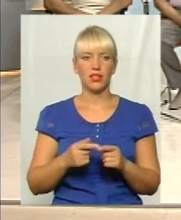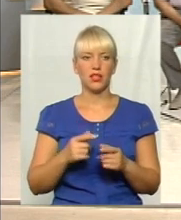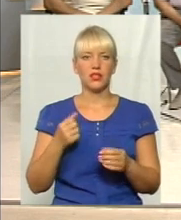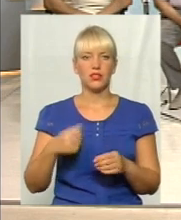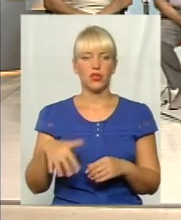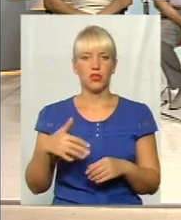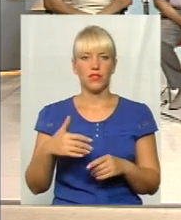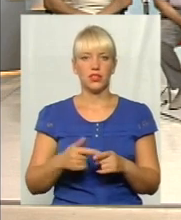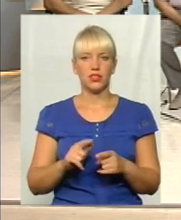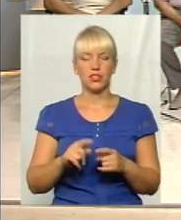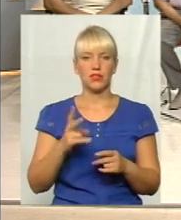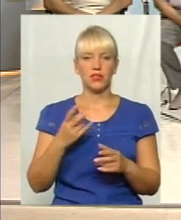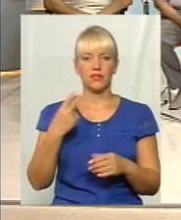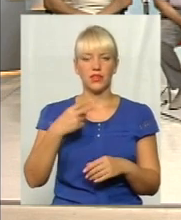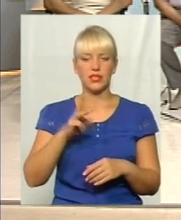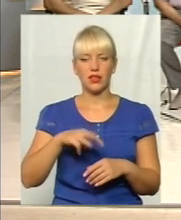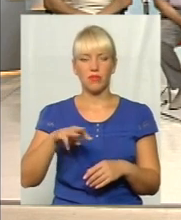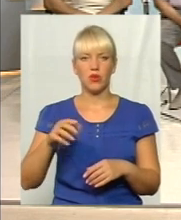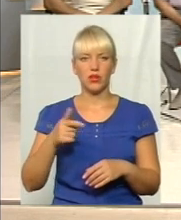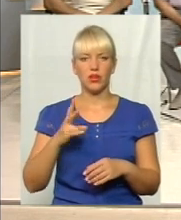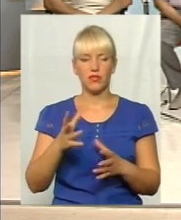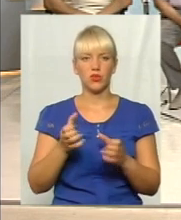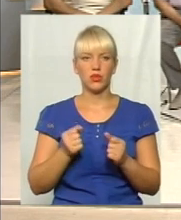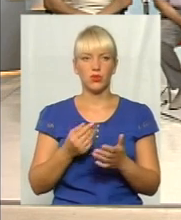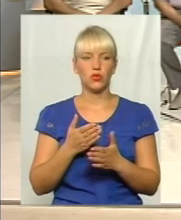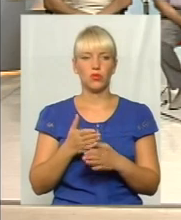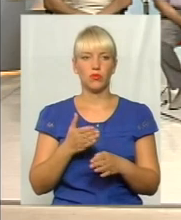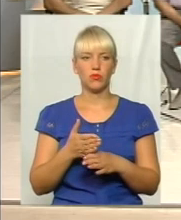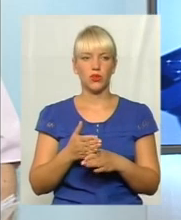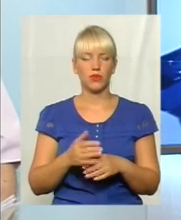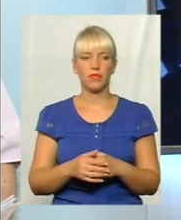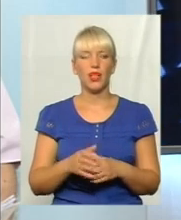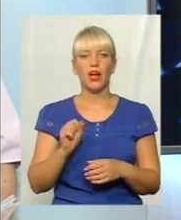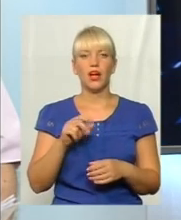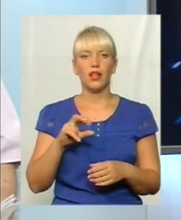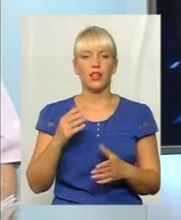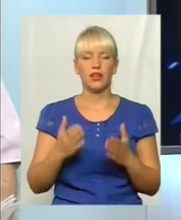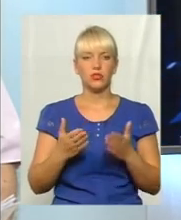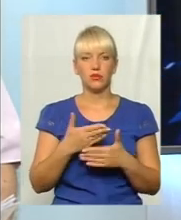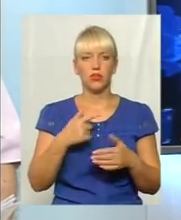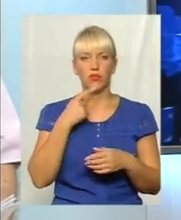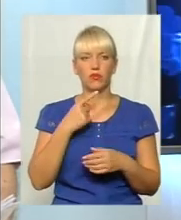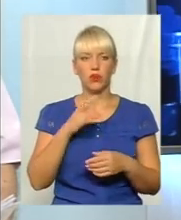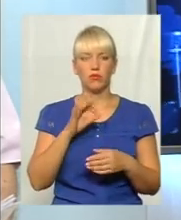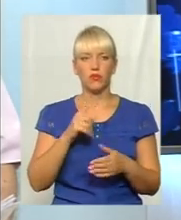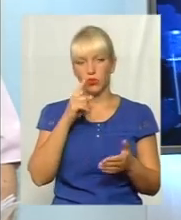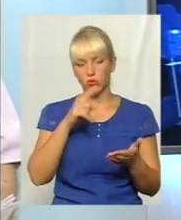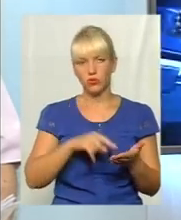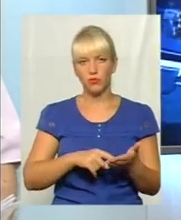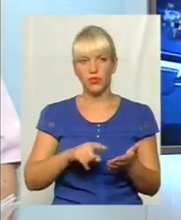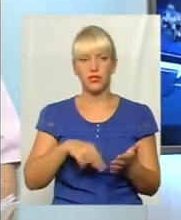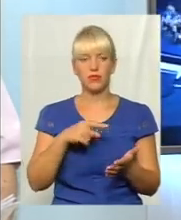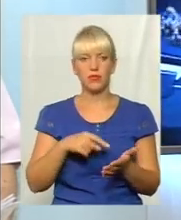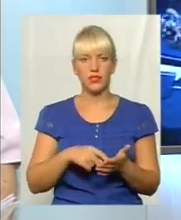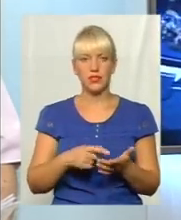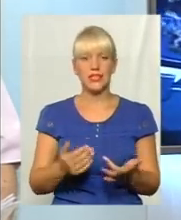-й на 5-й на 20 млн грн отримали допомоги, це тільки одне. Я вас зрозуміла, але якщо ми говоримо саме про доступність міста,